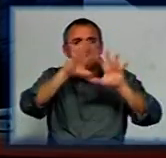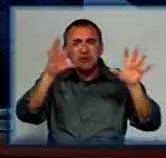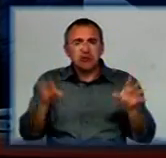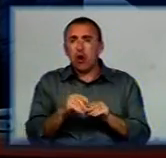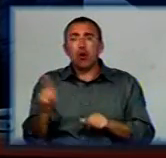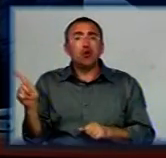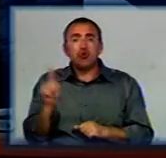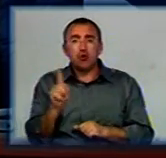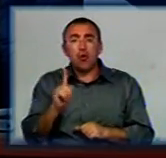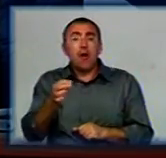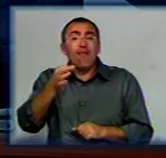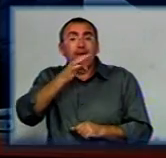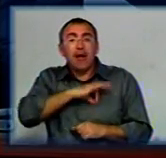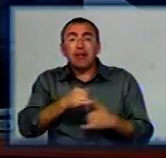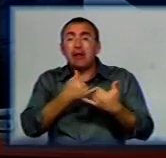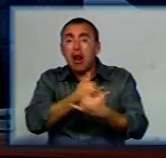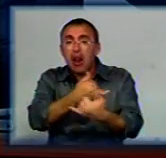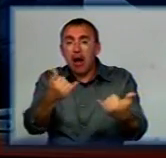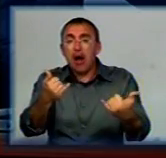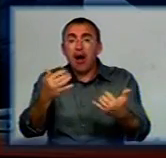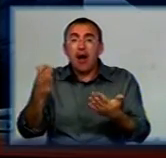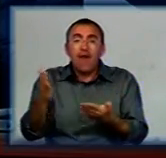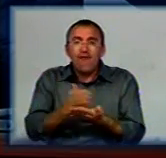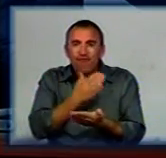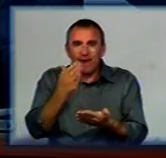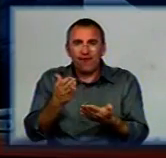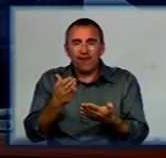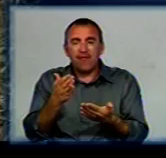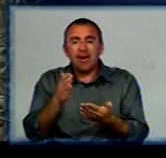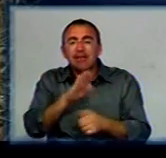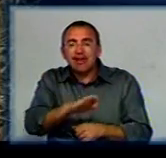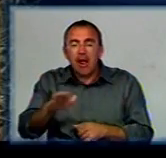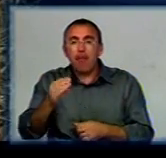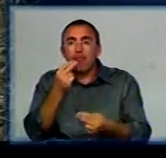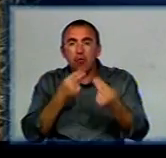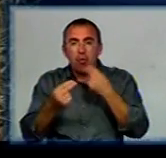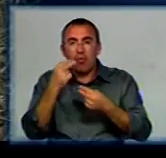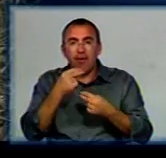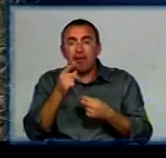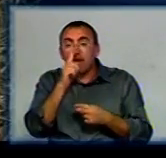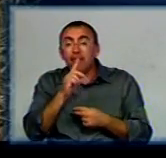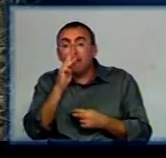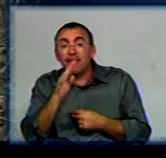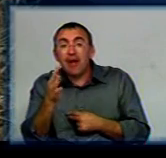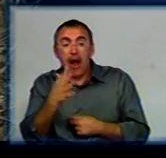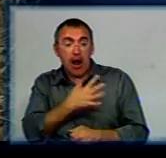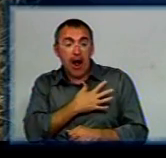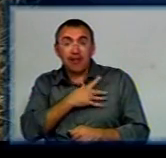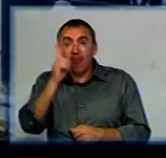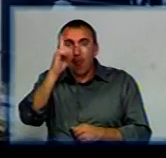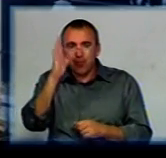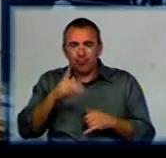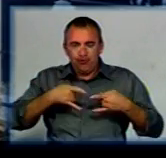використовується для виробництва дитячих продуктів. За декілька місяців на комплексі від канадських корів чекають